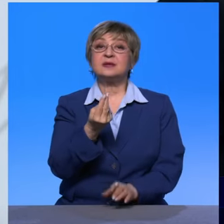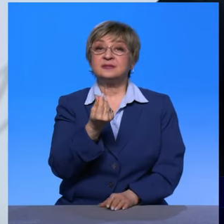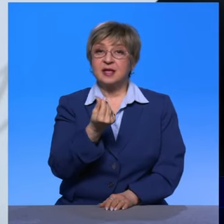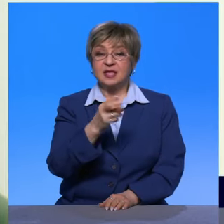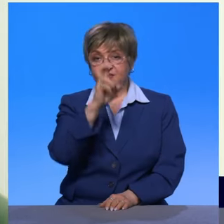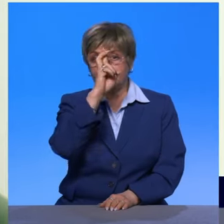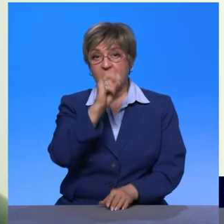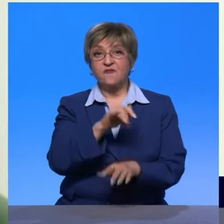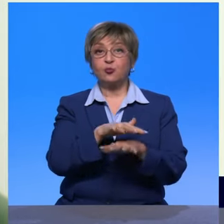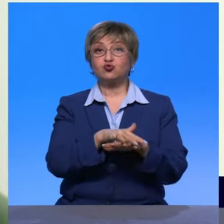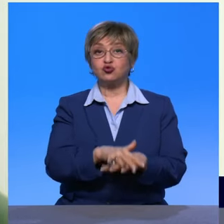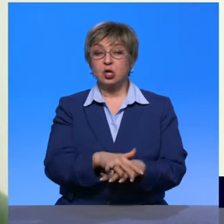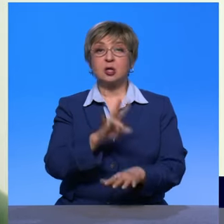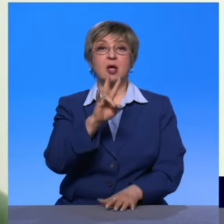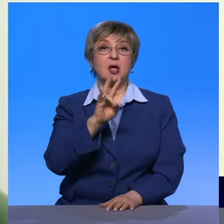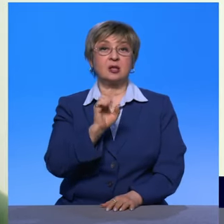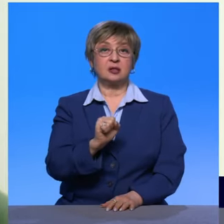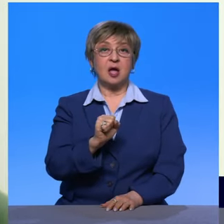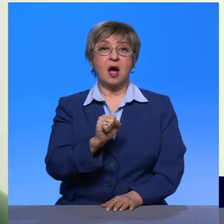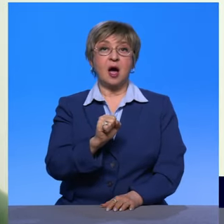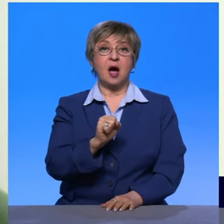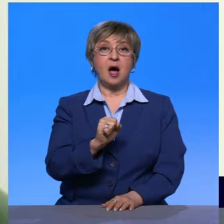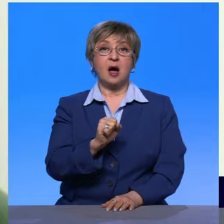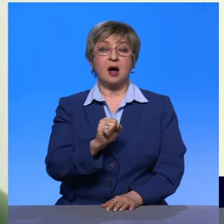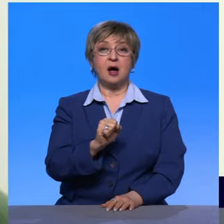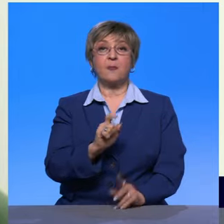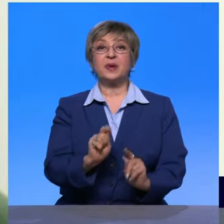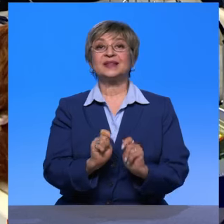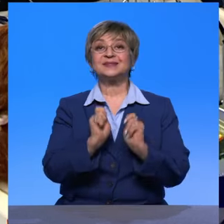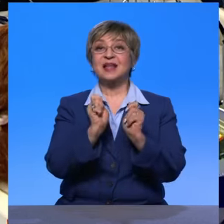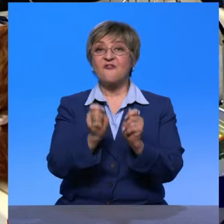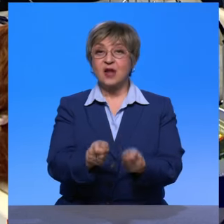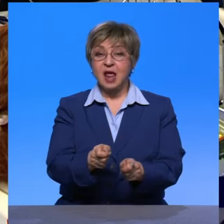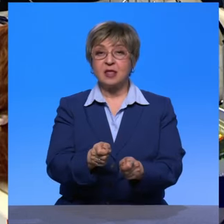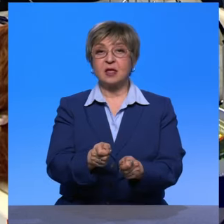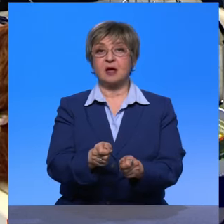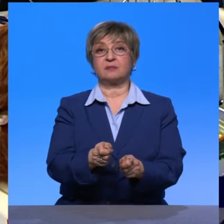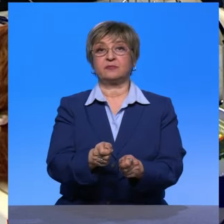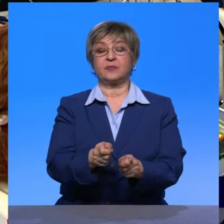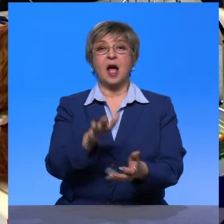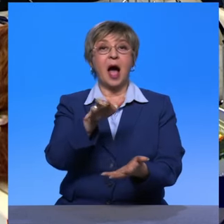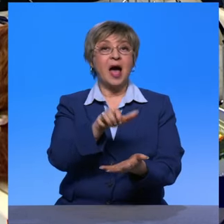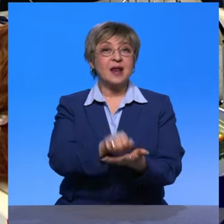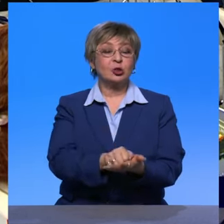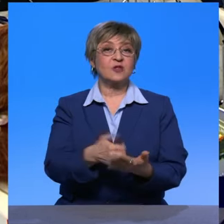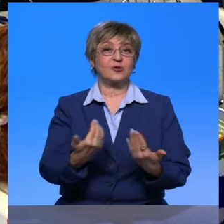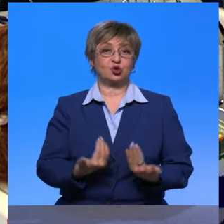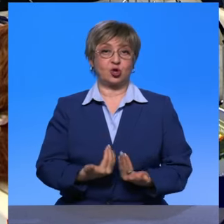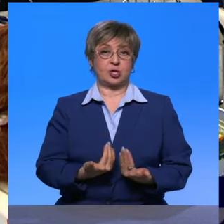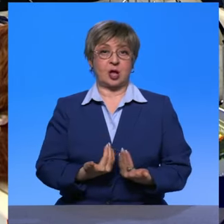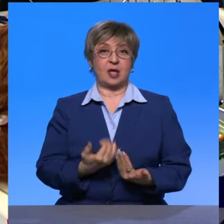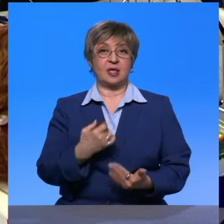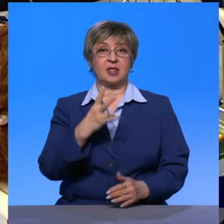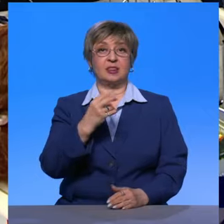федерального бюджета на приобретение и предоставление, точнее даже, арендного жилья и на